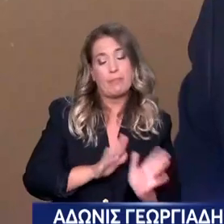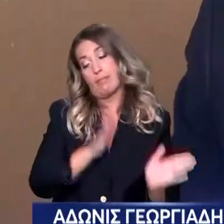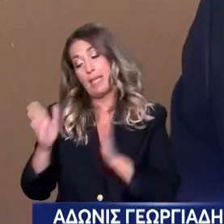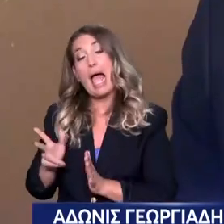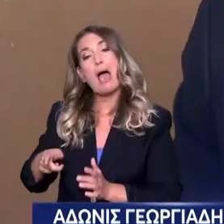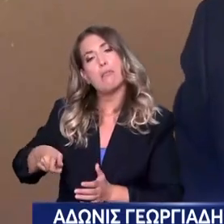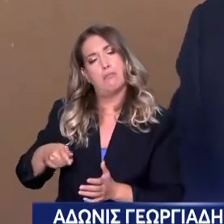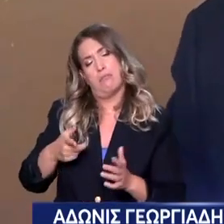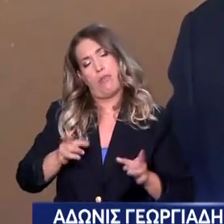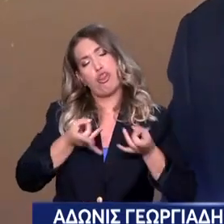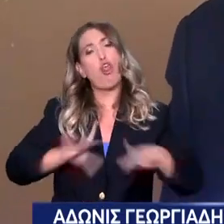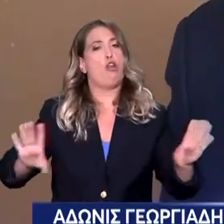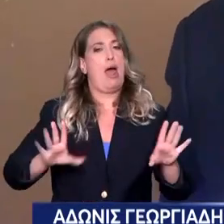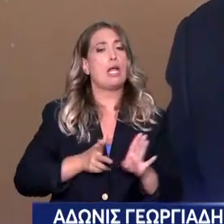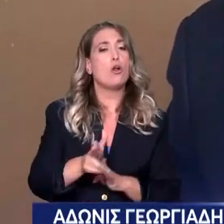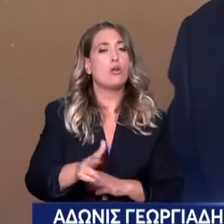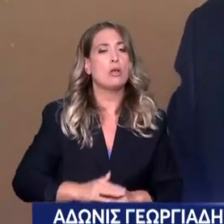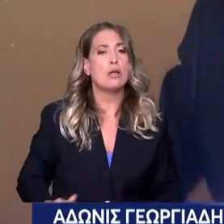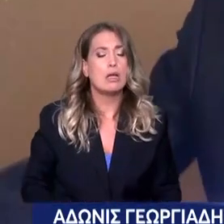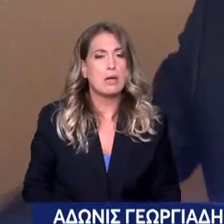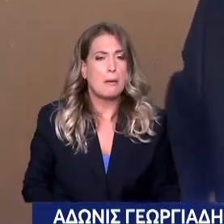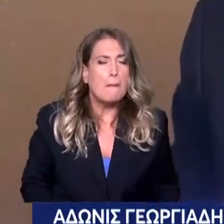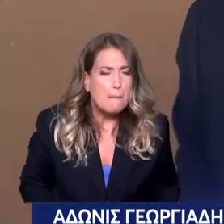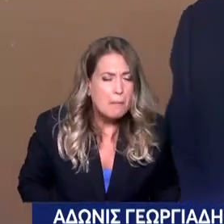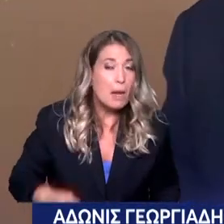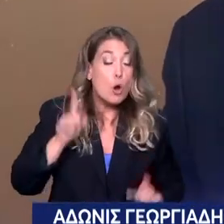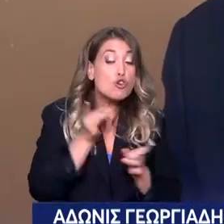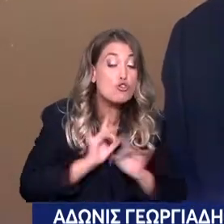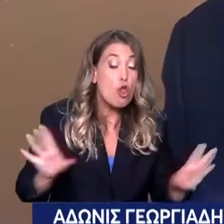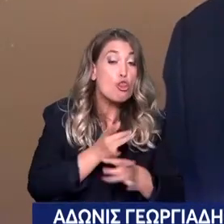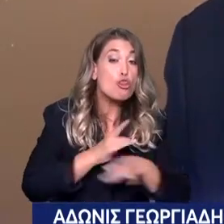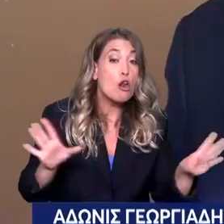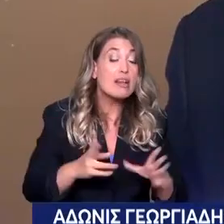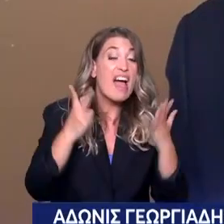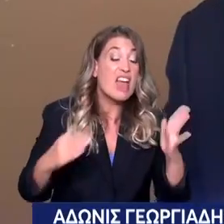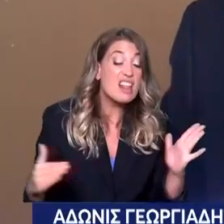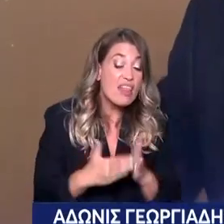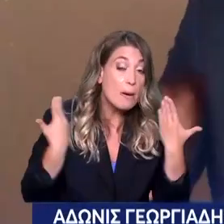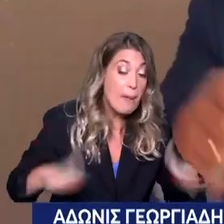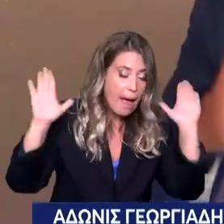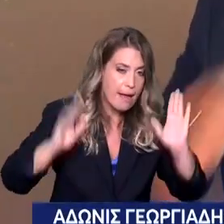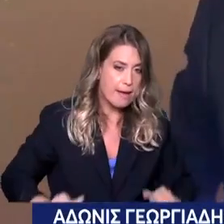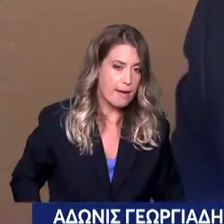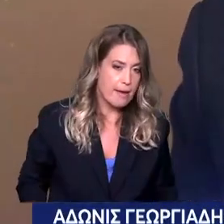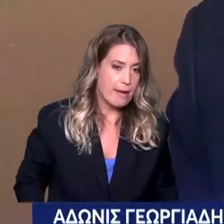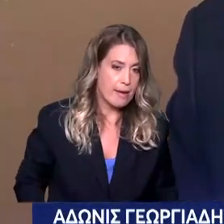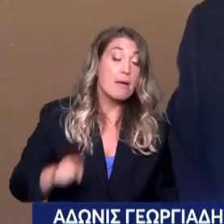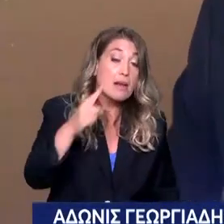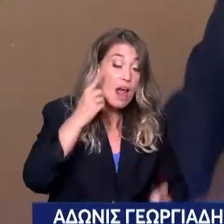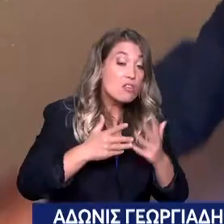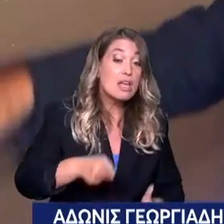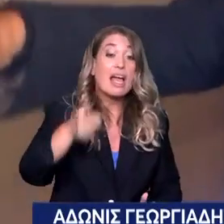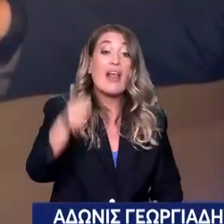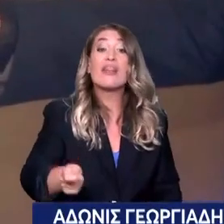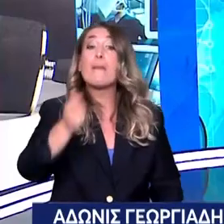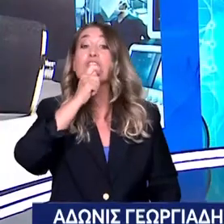Χωρίς να... Εκεί μου μου λέγανε ότι δεν μπορούν να γίνουν απόγευματινά χειρουργία. Προσεγγίζουν πλέον τα 7.000. Α, εσείς αυτό μπορείτε να ένας δημοσιογράφος.